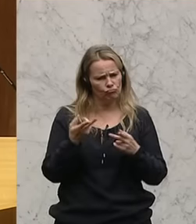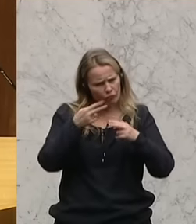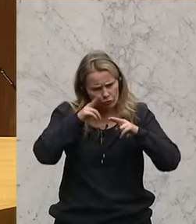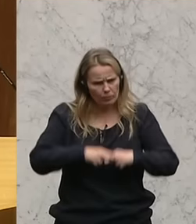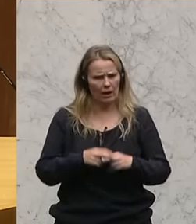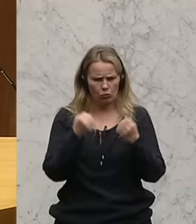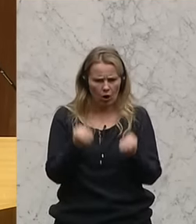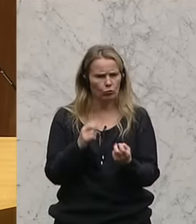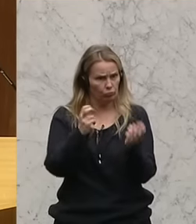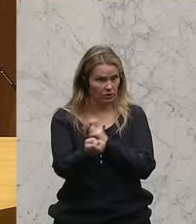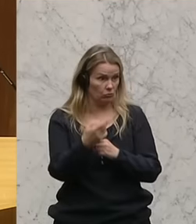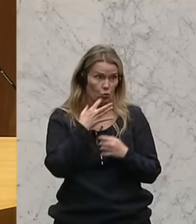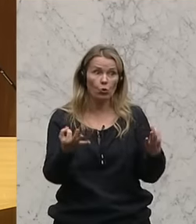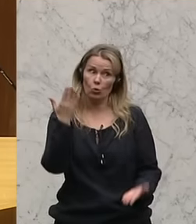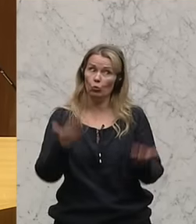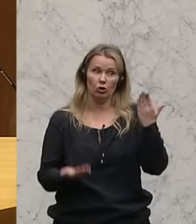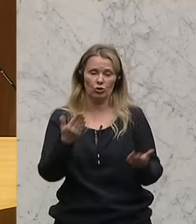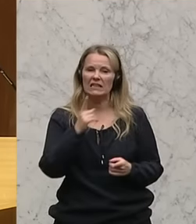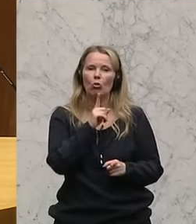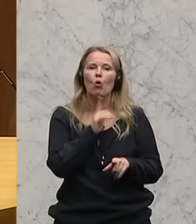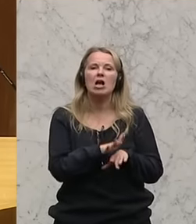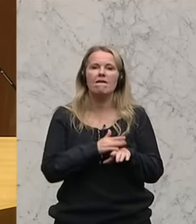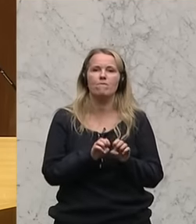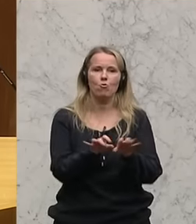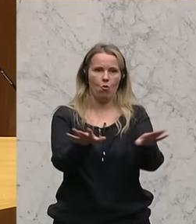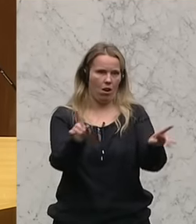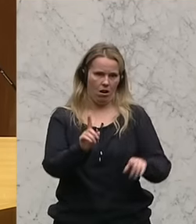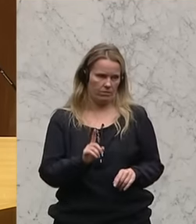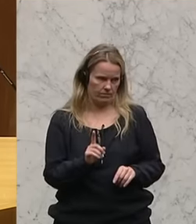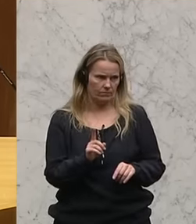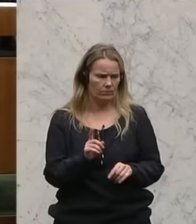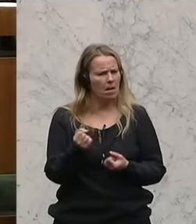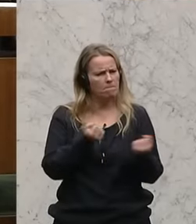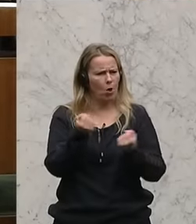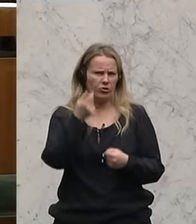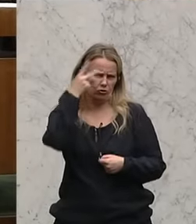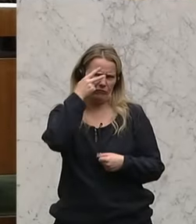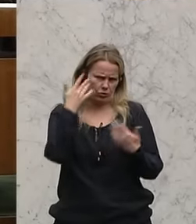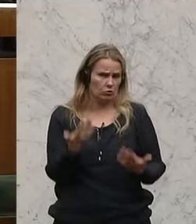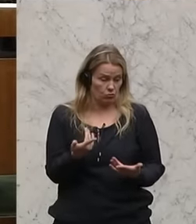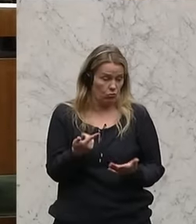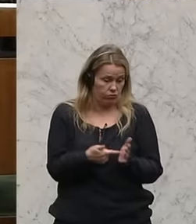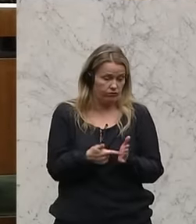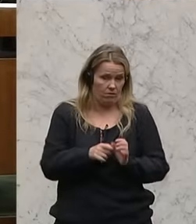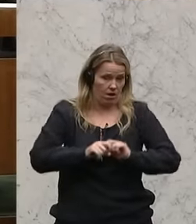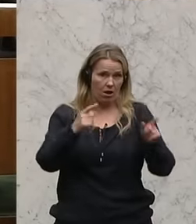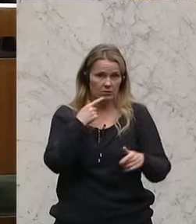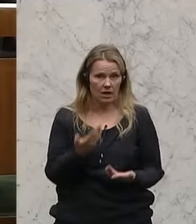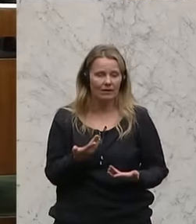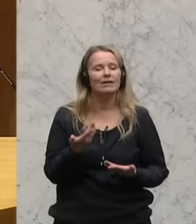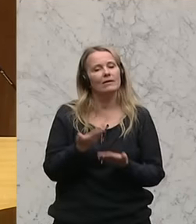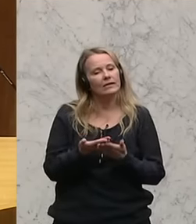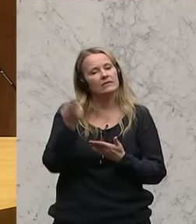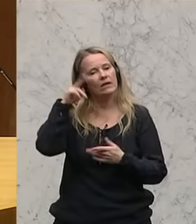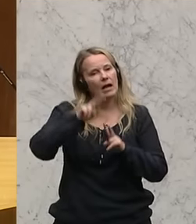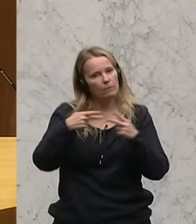das ist ein riesiger Unterschied, wenn man sein politisches Verständnis hier auf den Punkt bringen will. Und deswegen, Herr